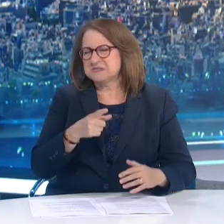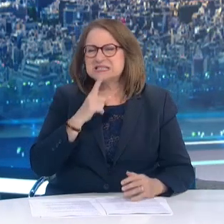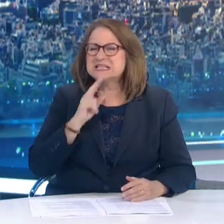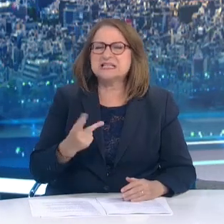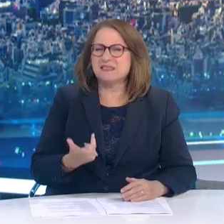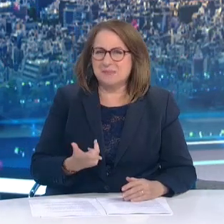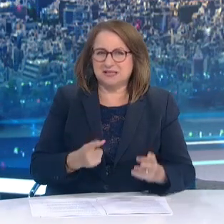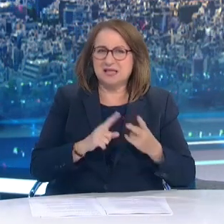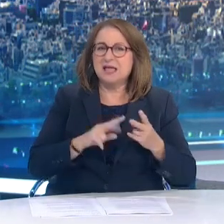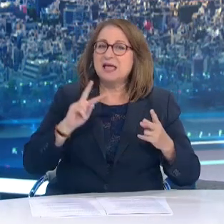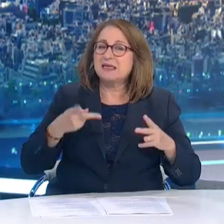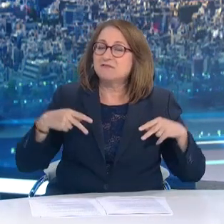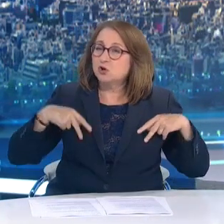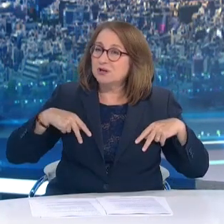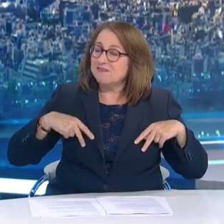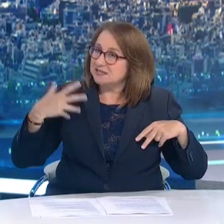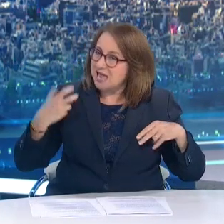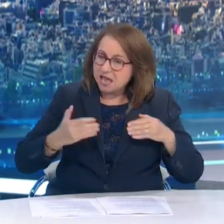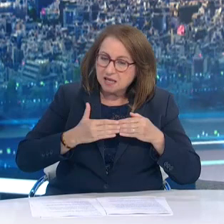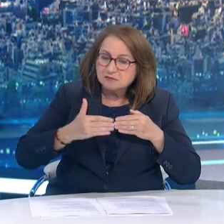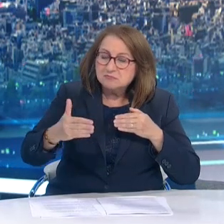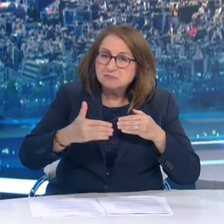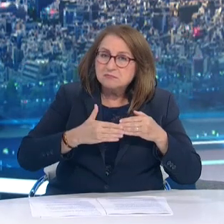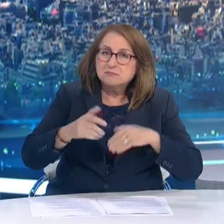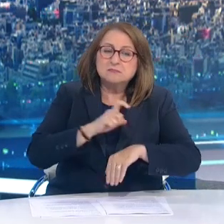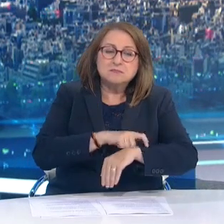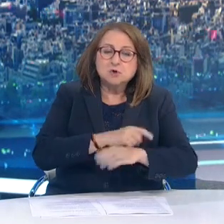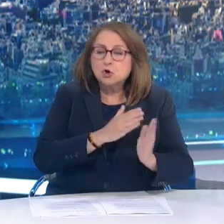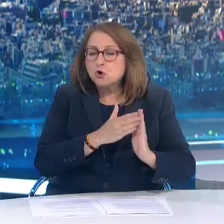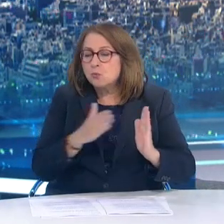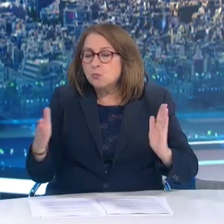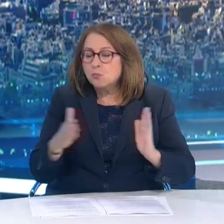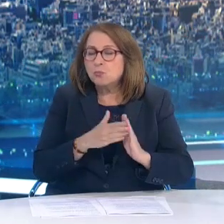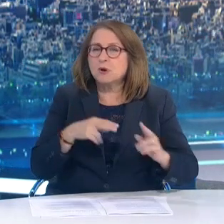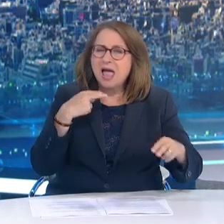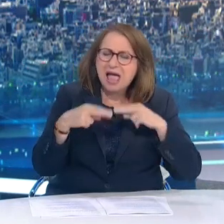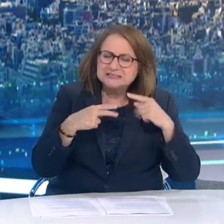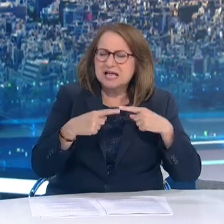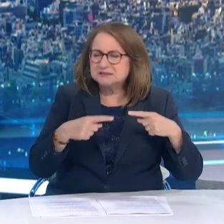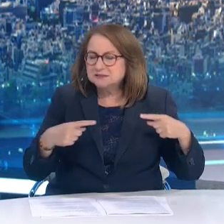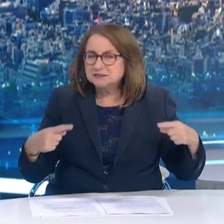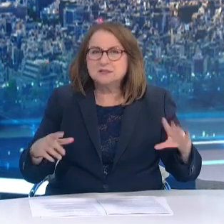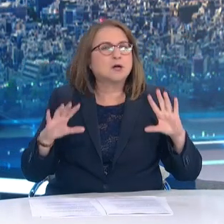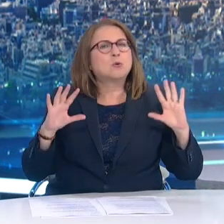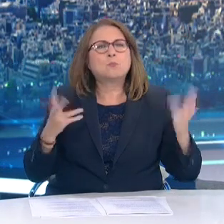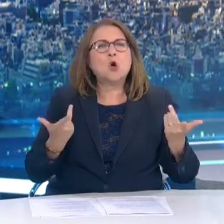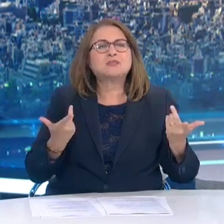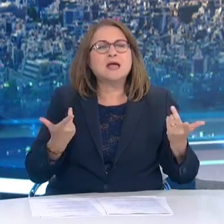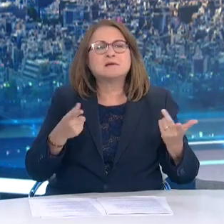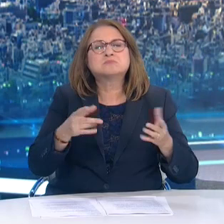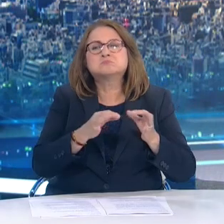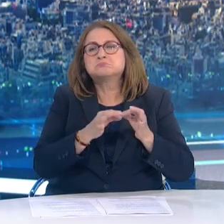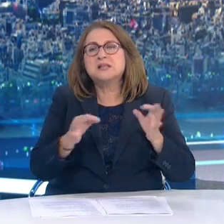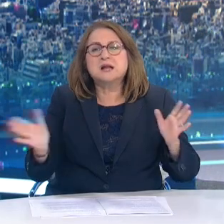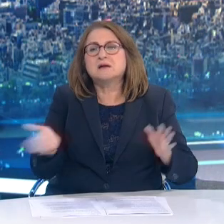χρονοδιάγραμμα Σε σχέση με το πότε θα αρθούν τα μέτρα αυτά Με λόγια την εστίαση κλπ Το οποίο φαντάζομαι θα